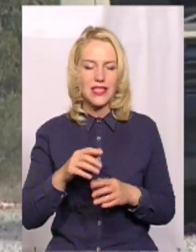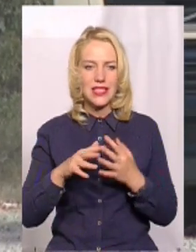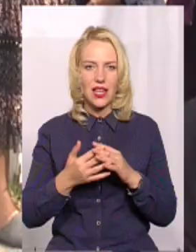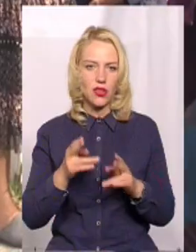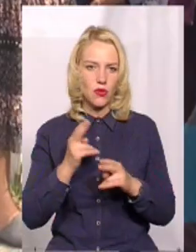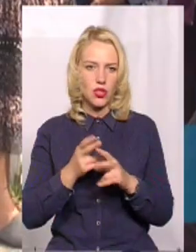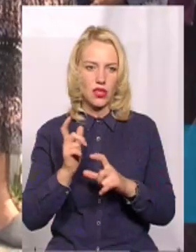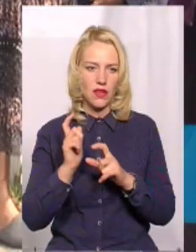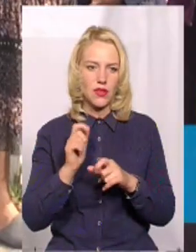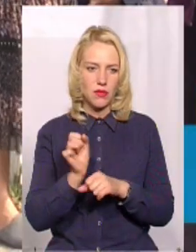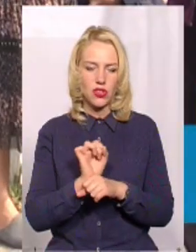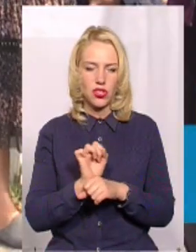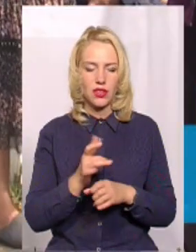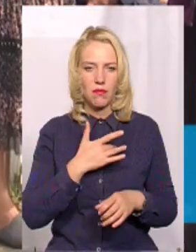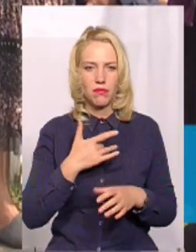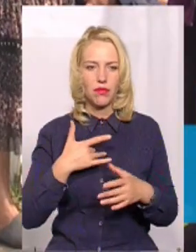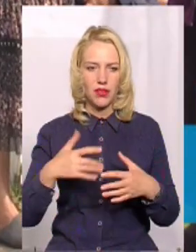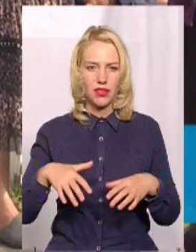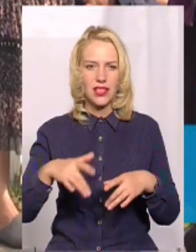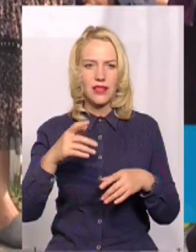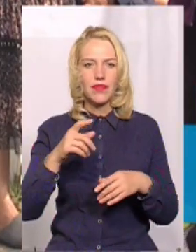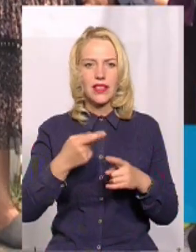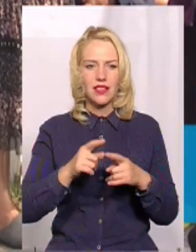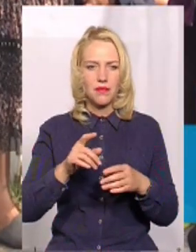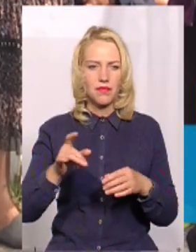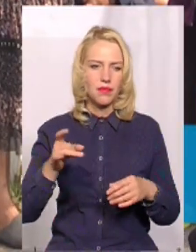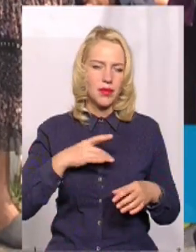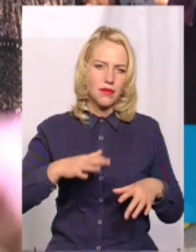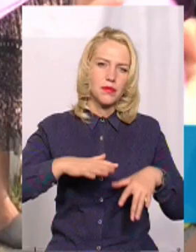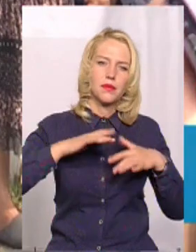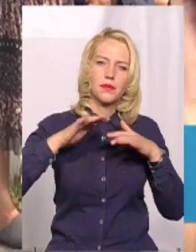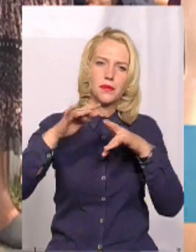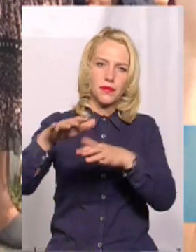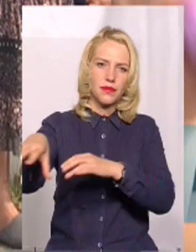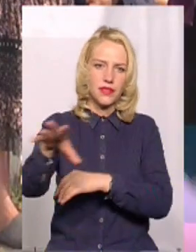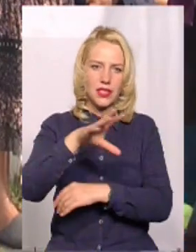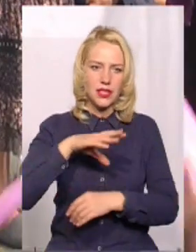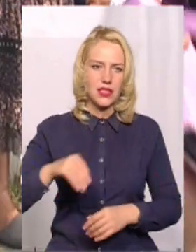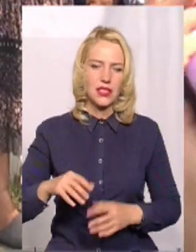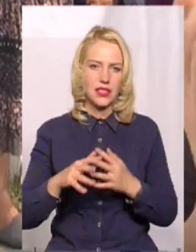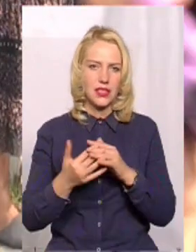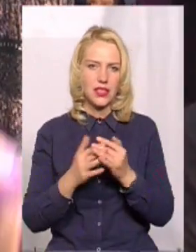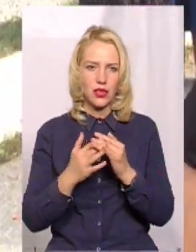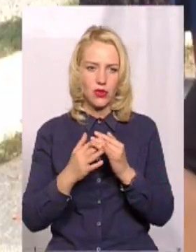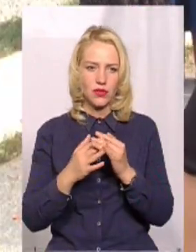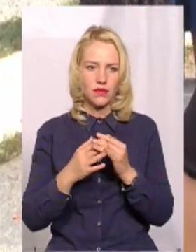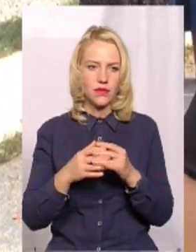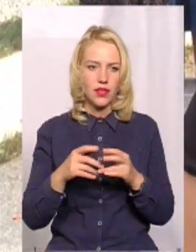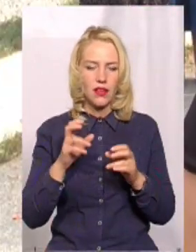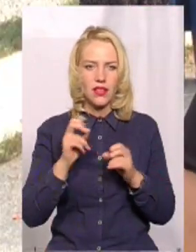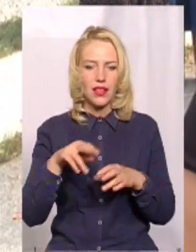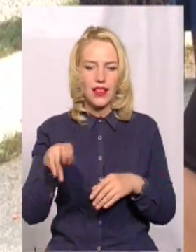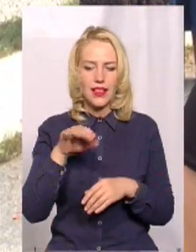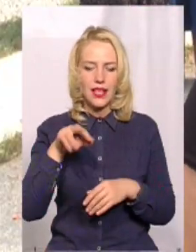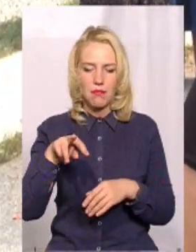бантажівки. Пілюка страшена, ну це сиве село робиться від цієї пілюки. Пілюка йде по всьому селі, стоїть як дим.